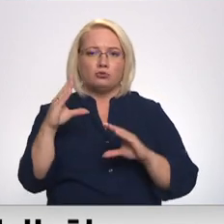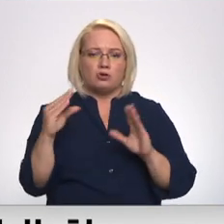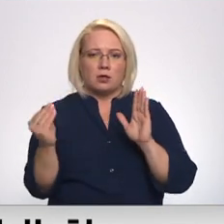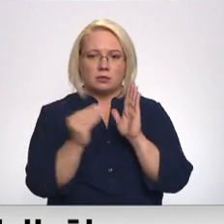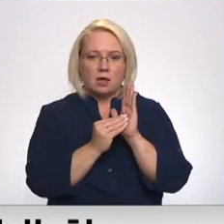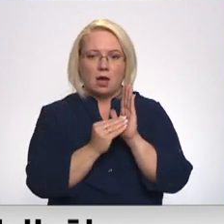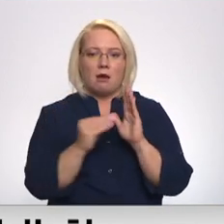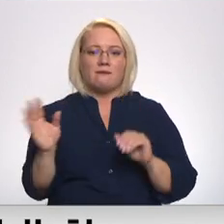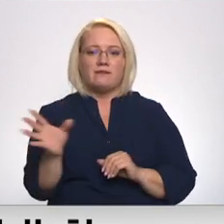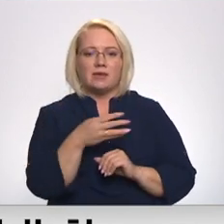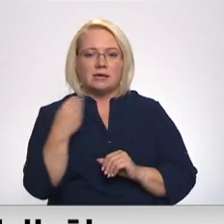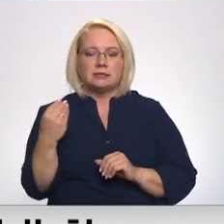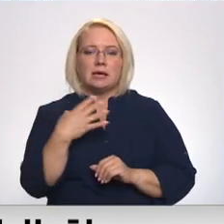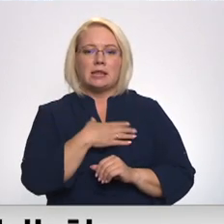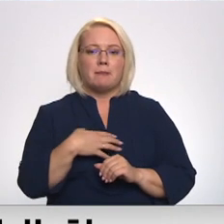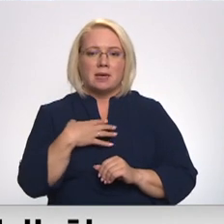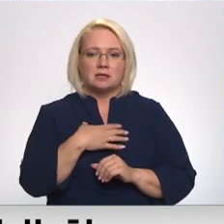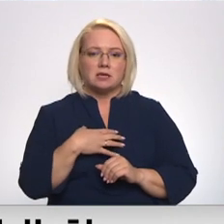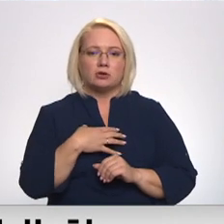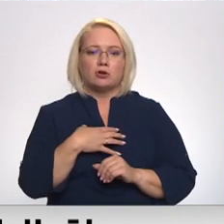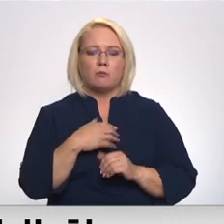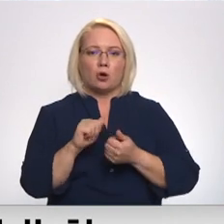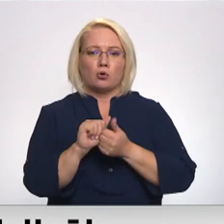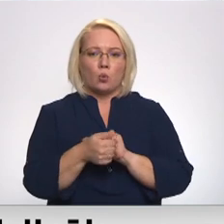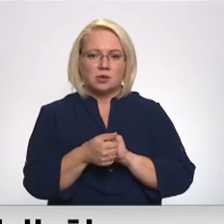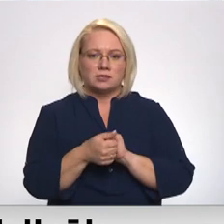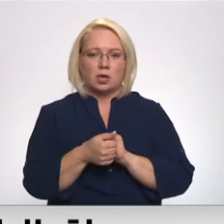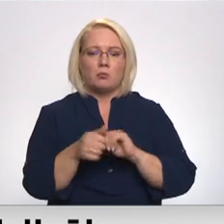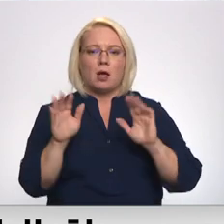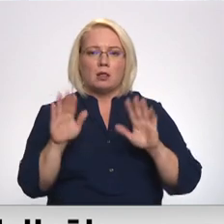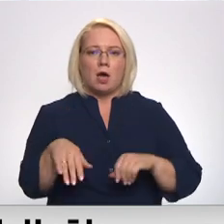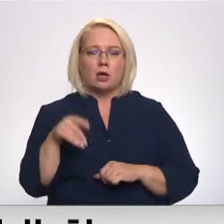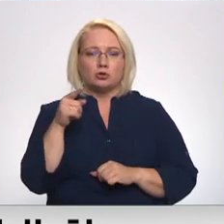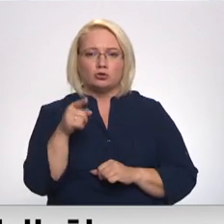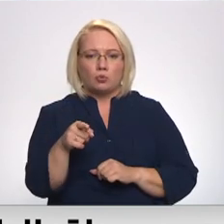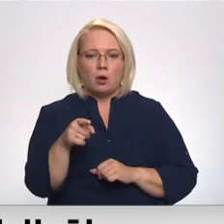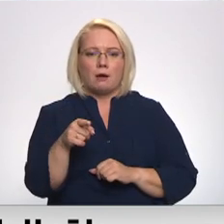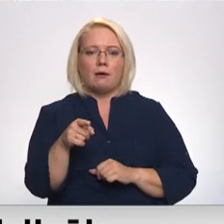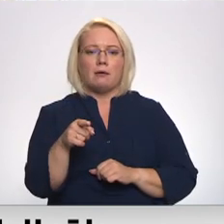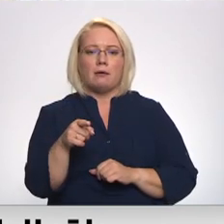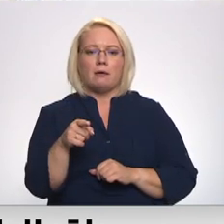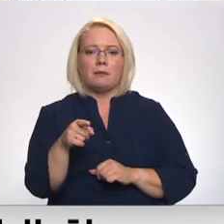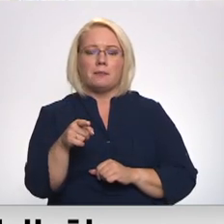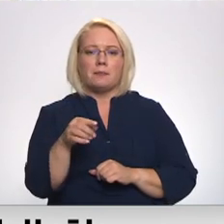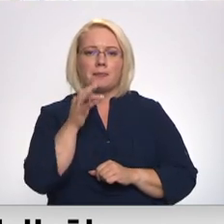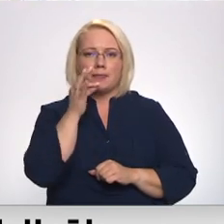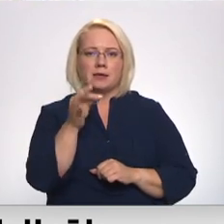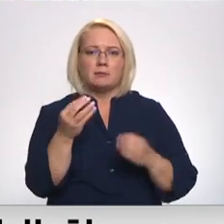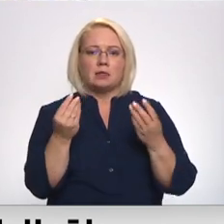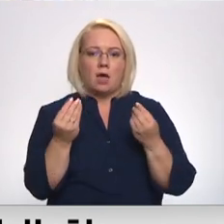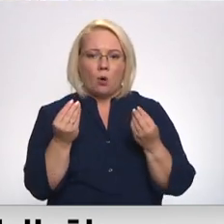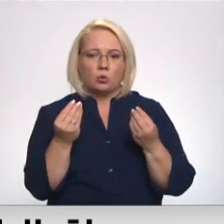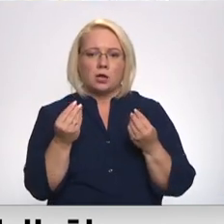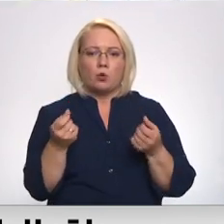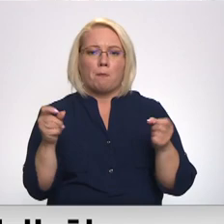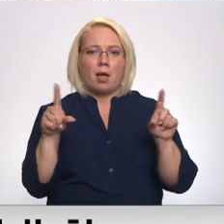visi nepieciešamie grozījumi, lai šotie, teiksim, naudiņu